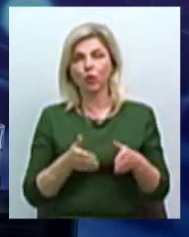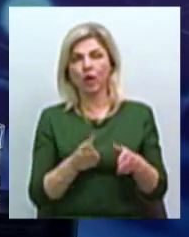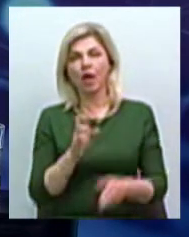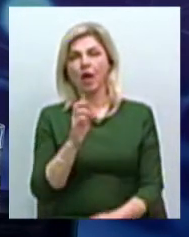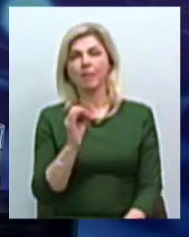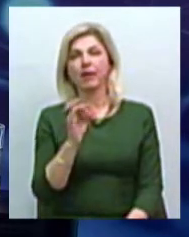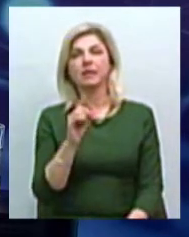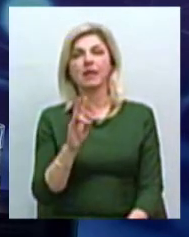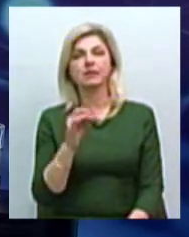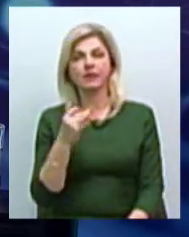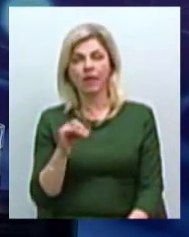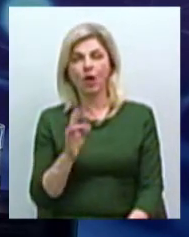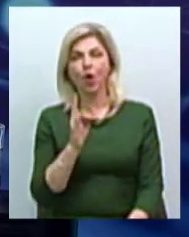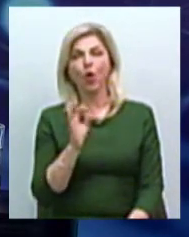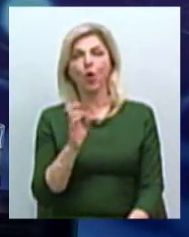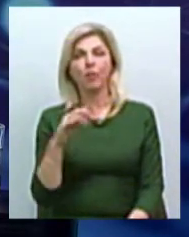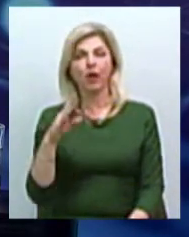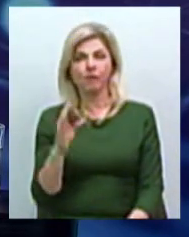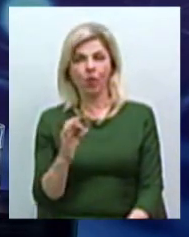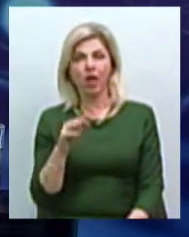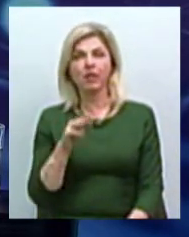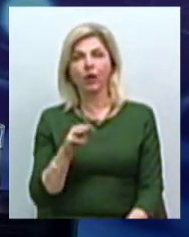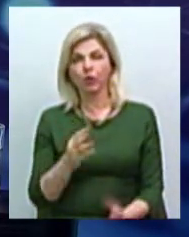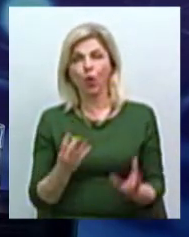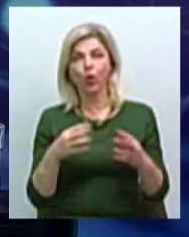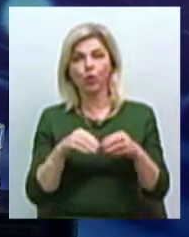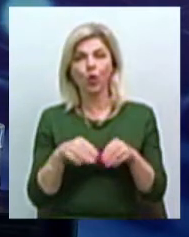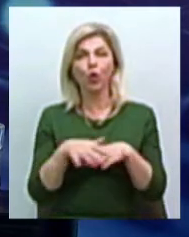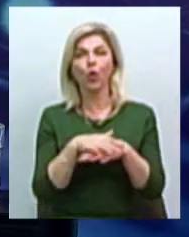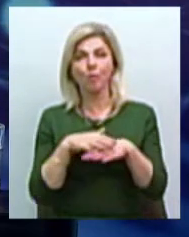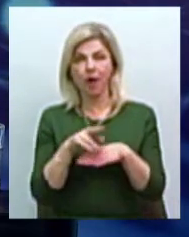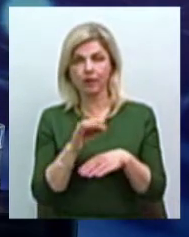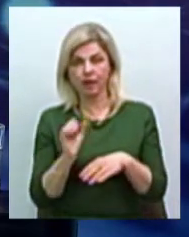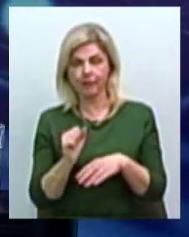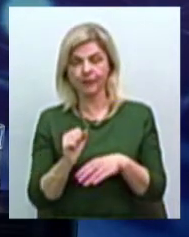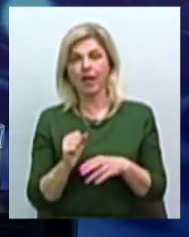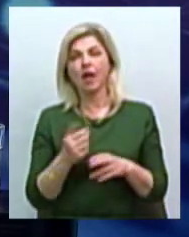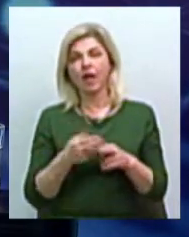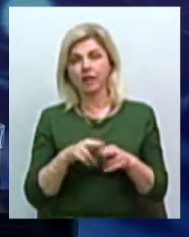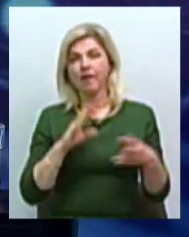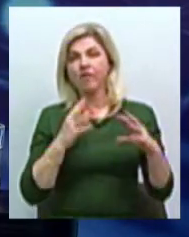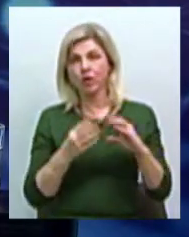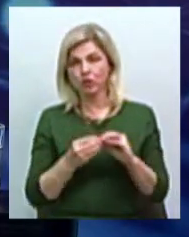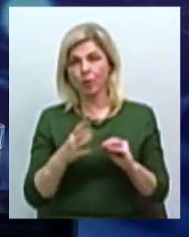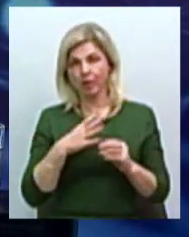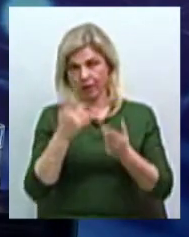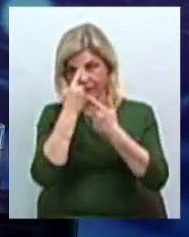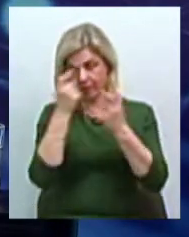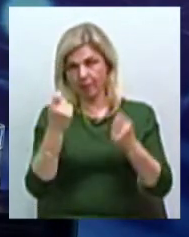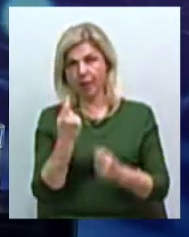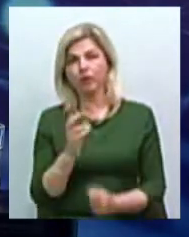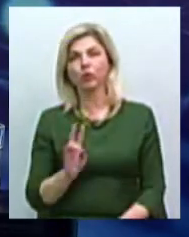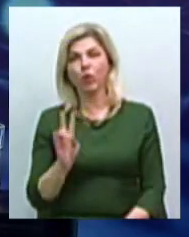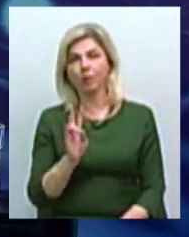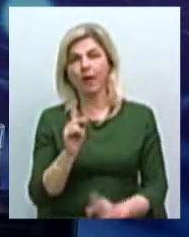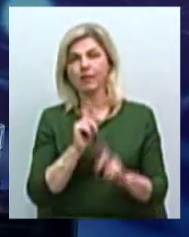Коблевській об'єднаних територіальних громадах. Висновки та рекомендації були озвучені 1 листопада на